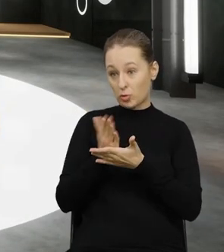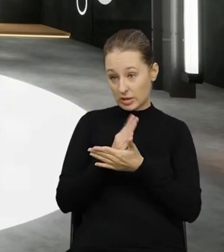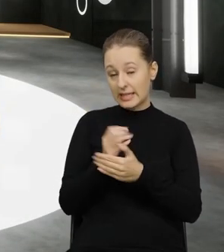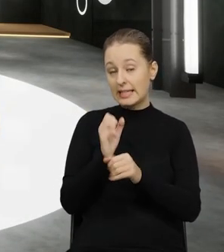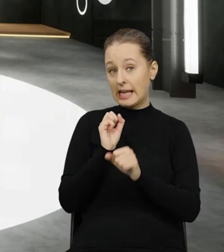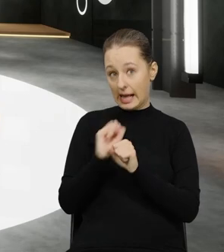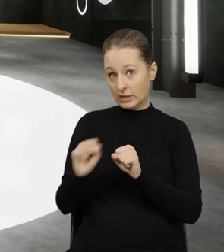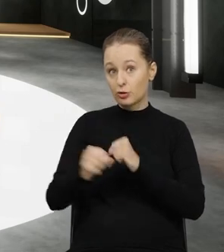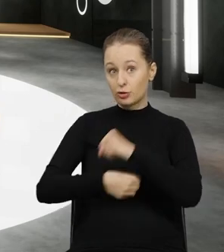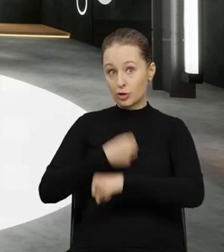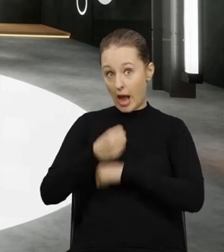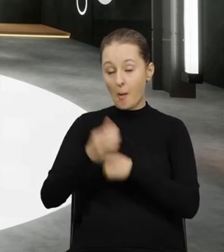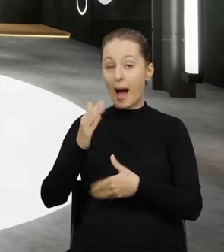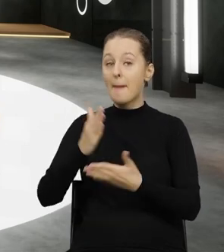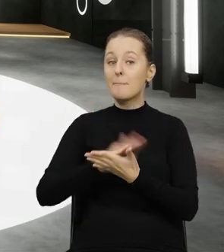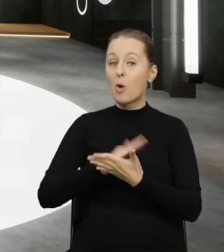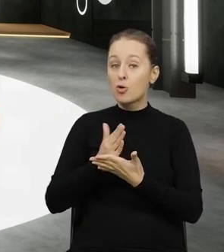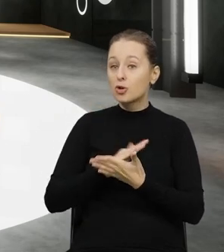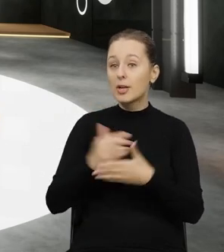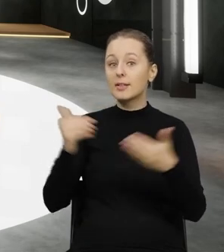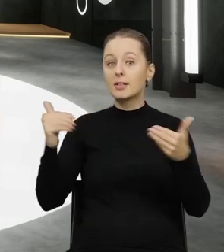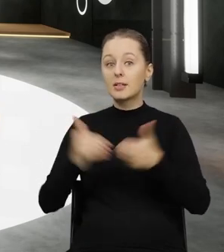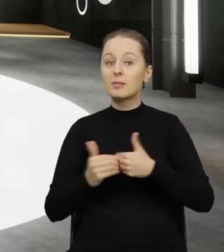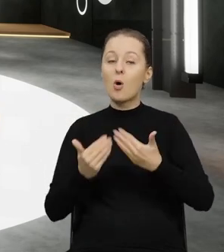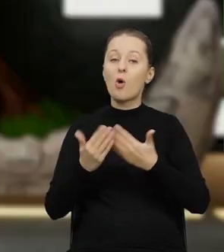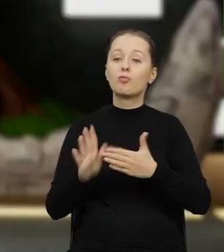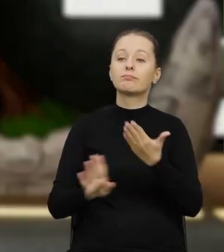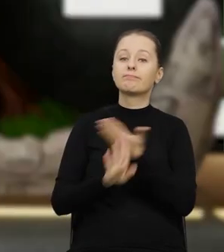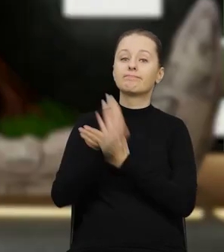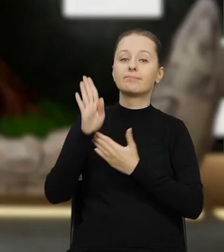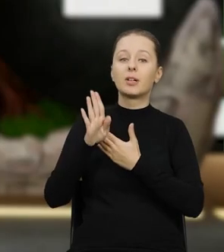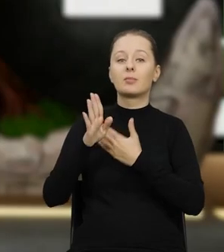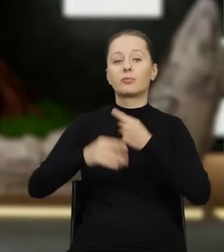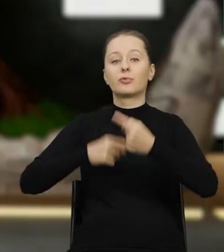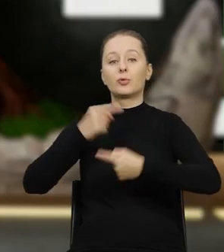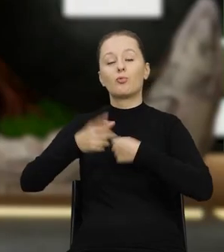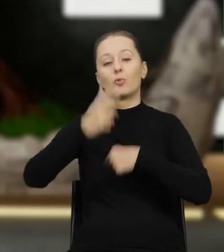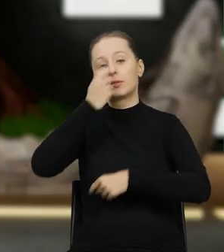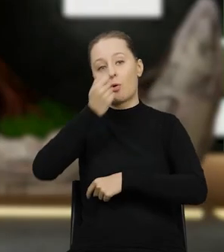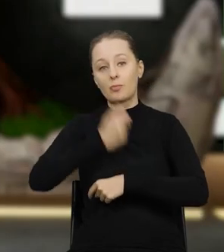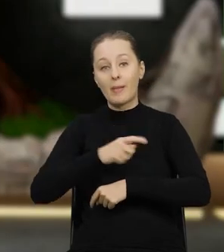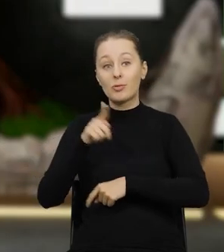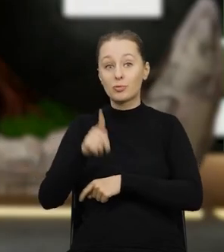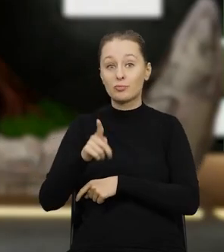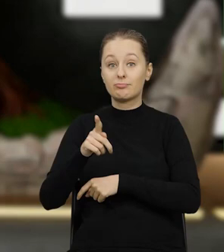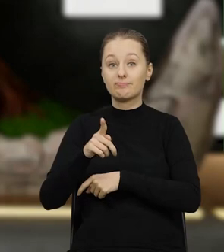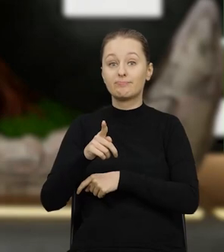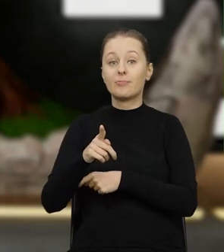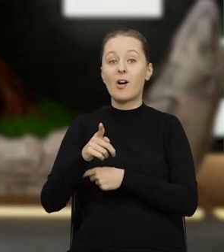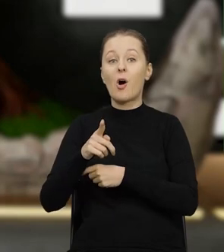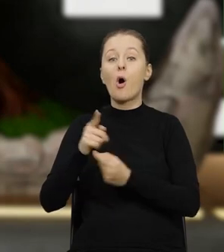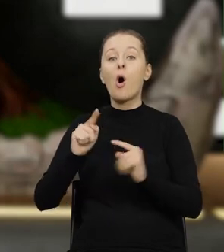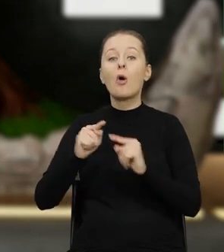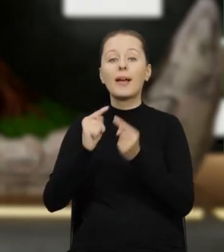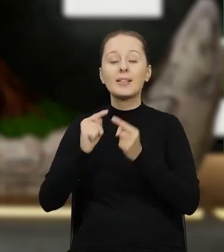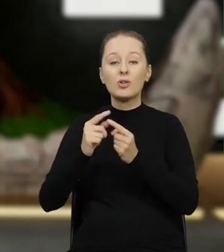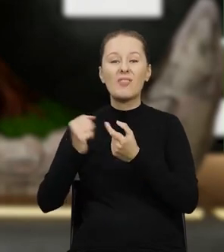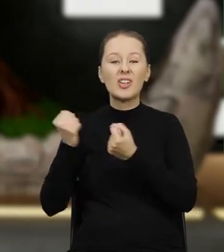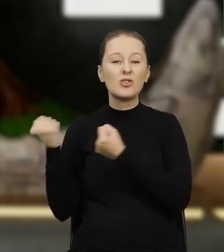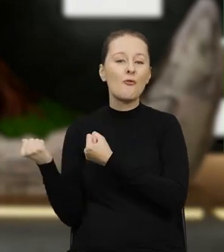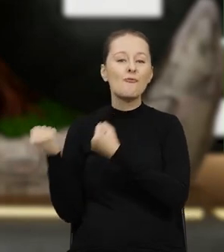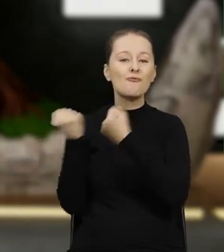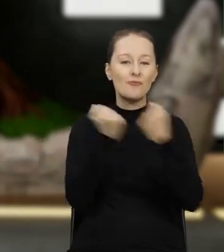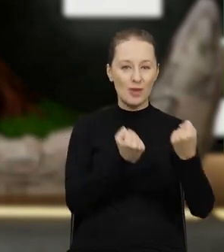oczywiście istnieje pośrednik może występować w imieniu wytwórcy odpadów i w jego imieniu organizować wywóz